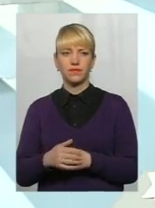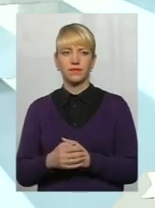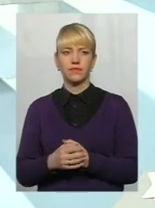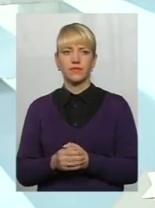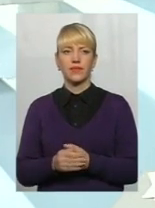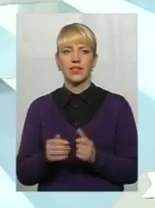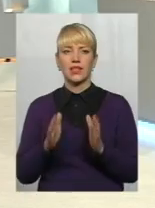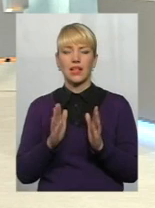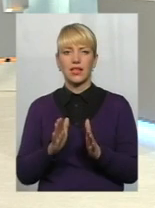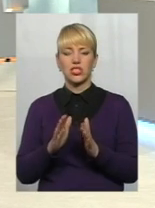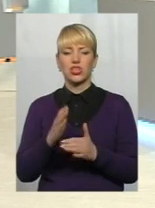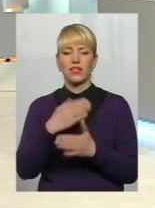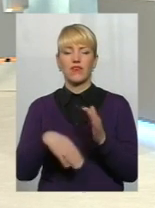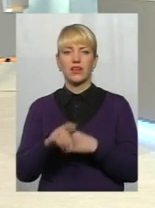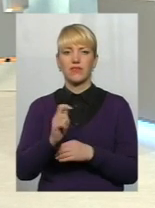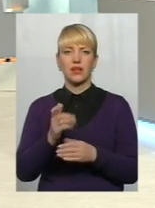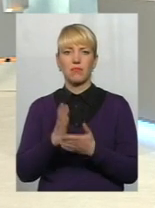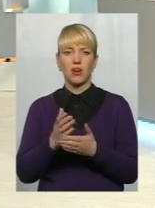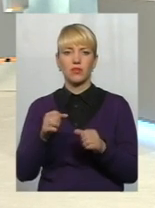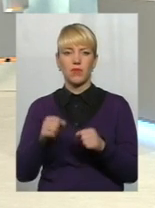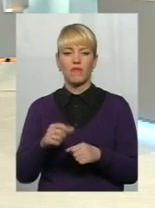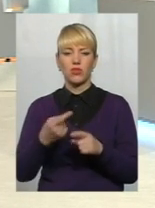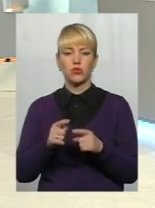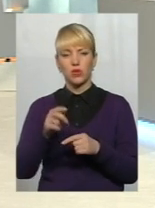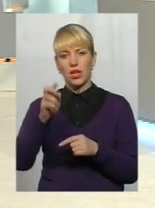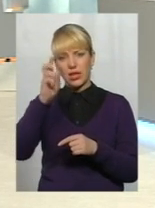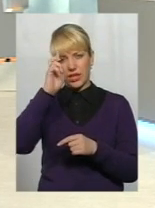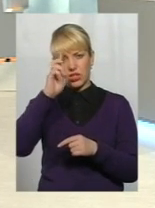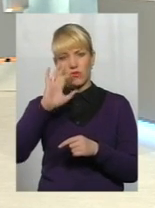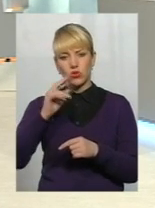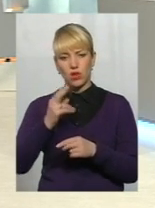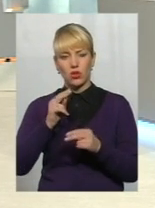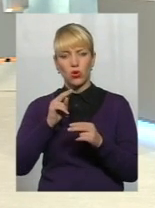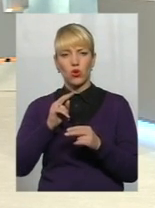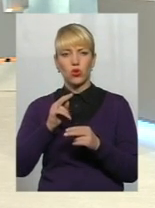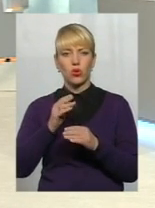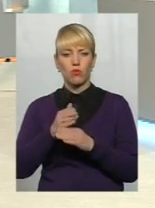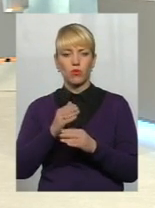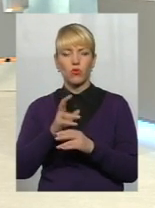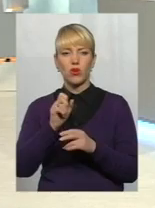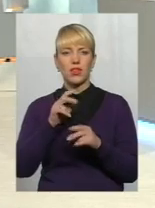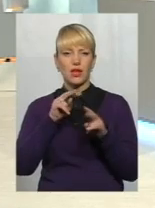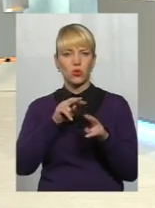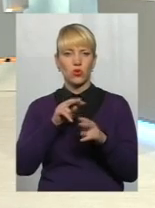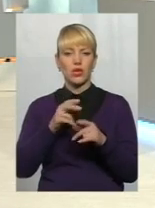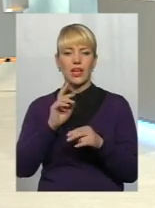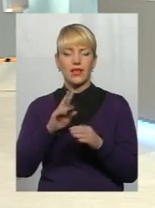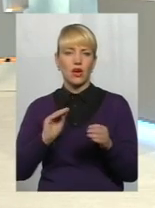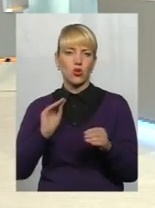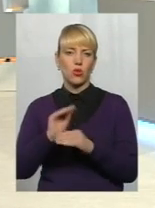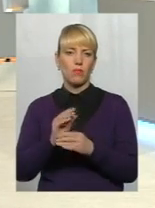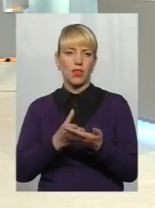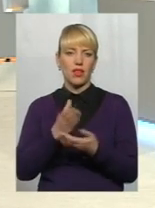Тобто лише інваліди війни мають право на цю державну соціальну допомогу на догляд, як доплату до свого розміру